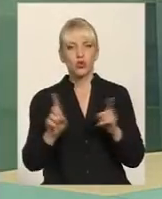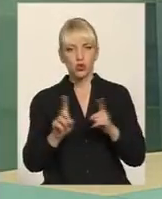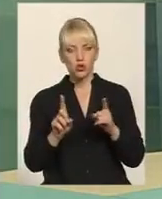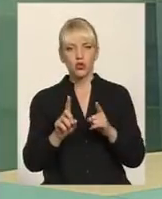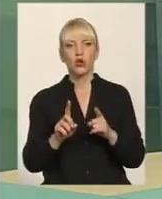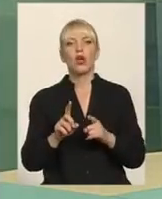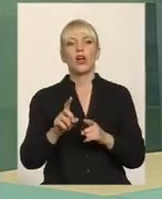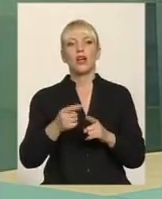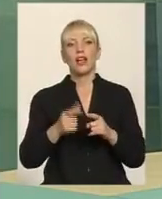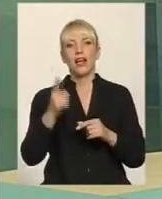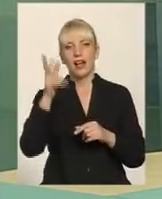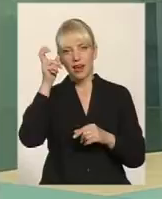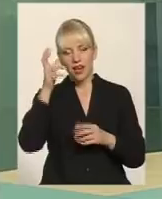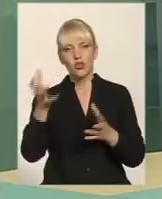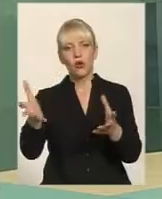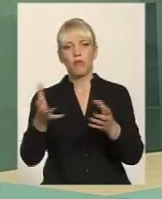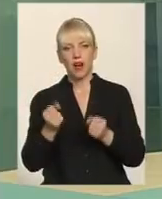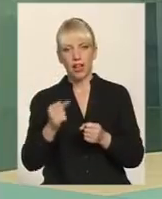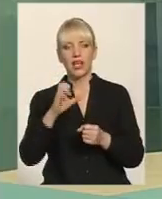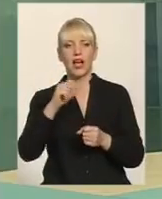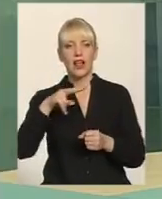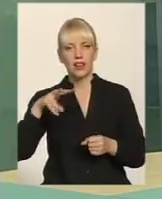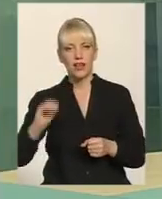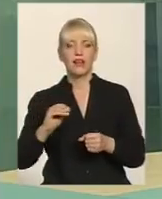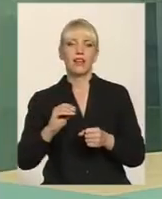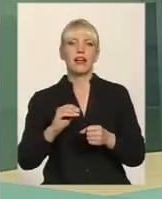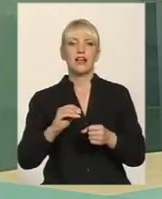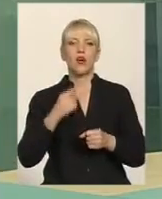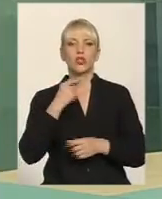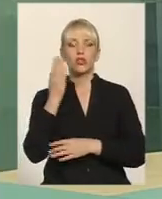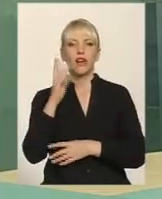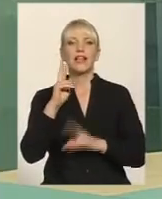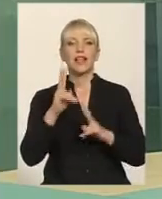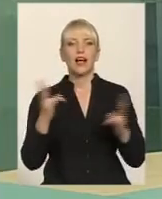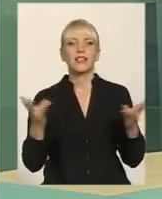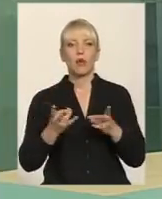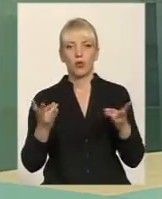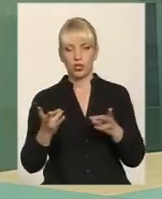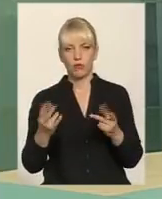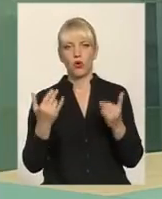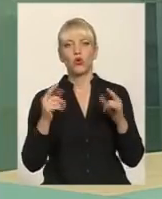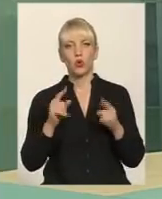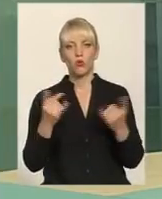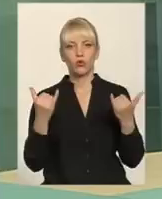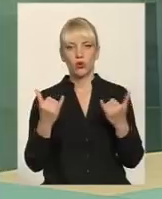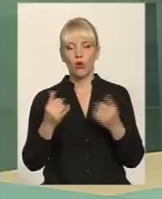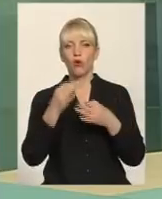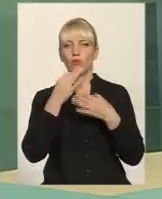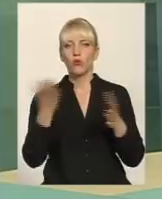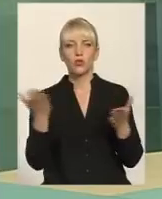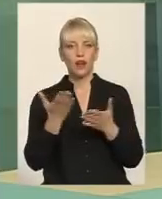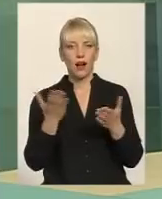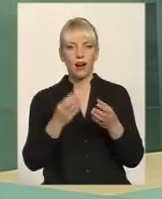що гречку брали, але голосували так, як вважали за необхідне. Тому сьогодні будь-яка змова олігархів, вона